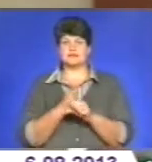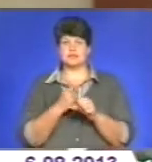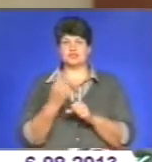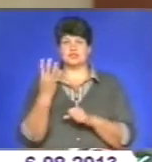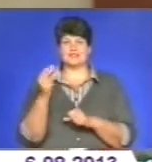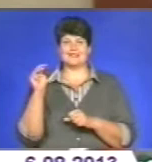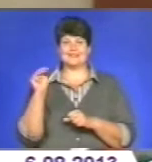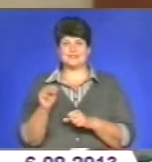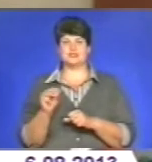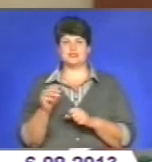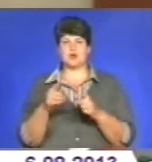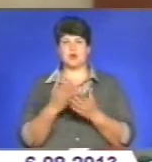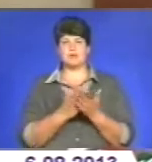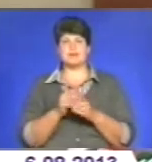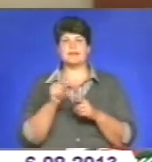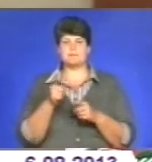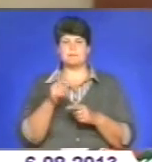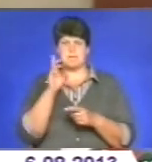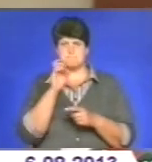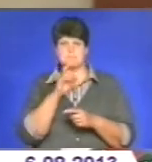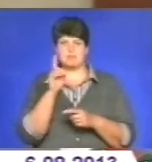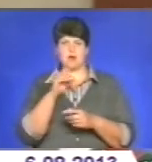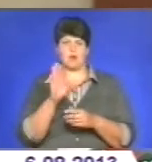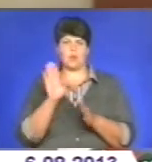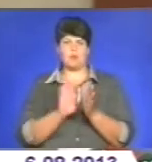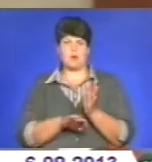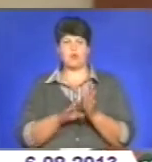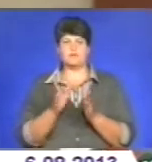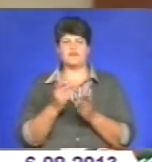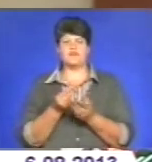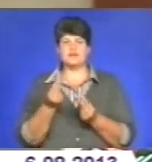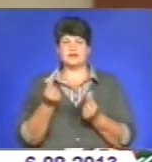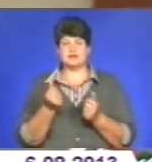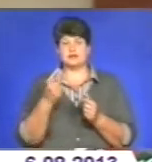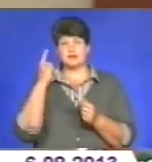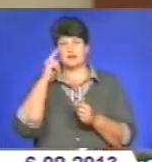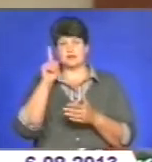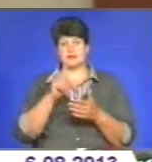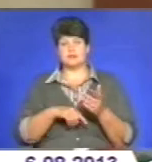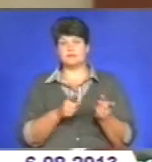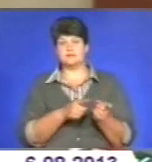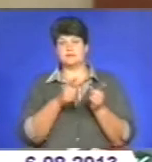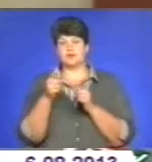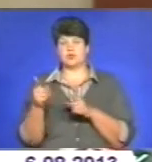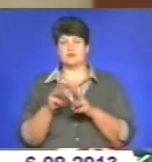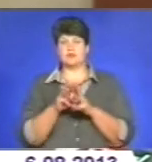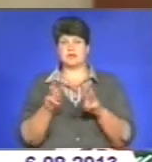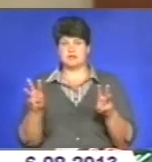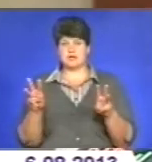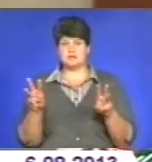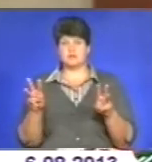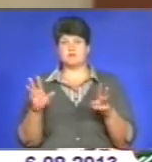операцій, навіть при плохому фінансуванні. Сподіваюся, що після переходу в юрисдикцію міністерства ми